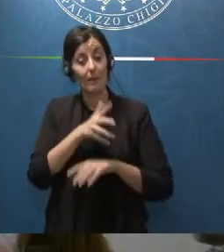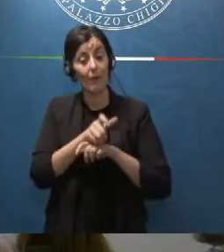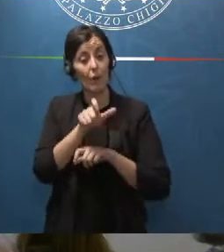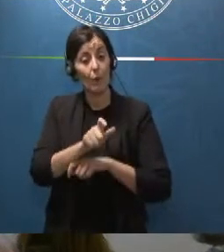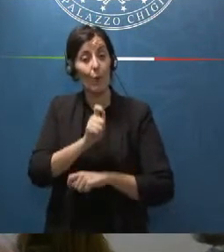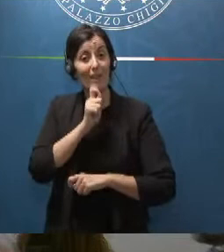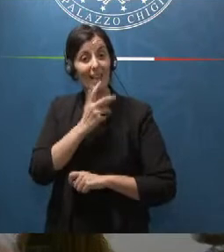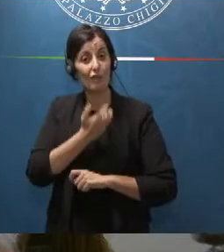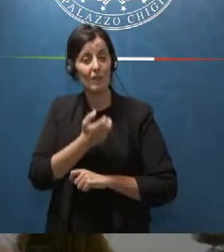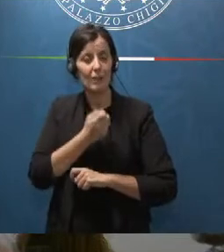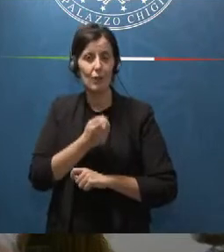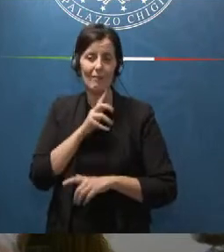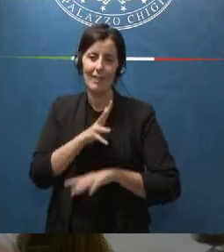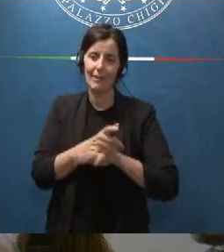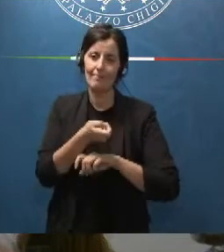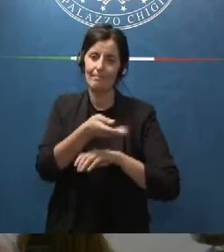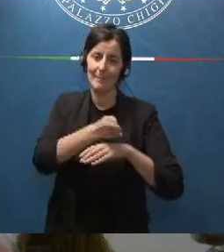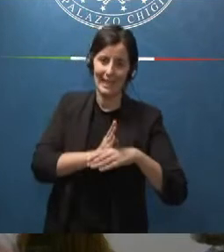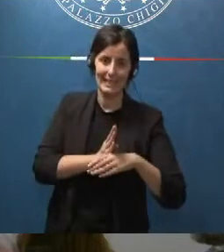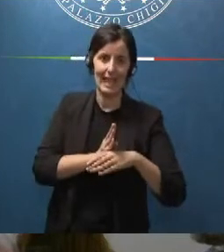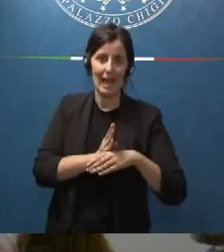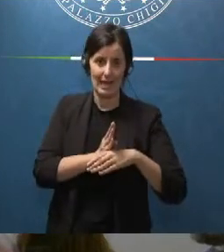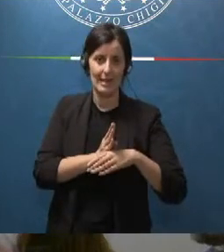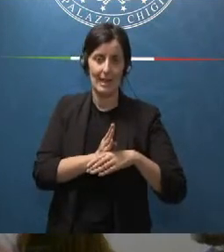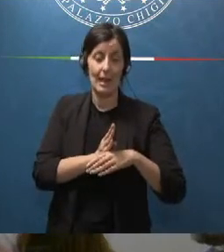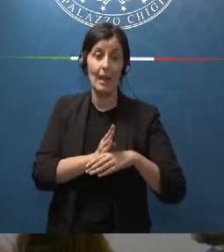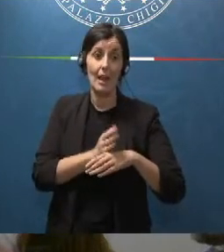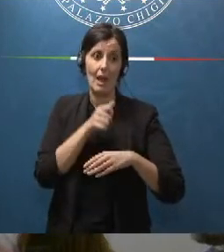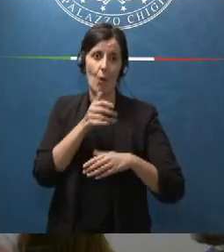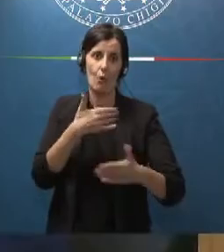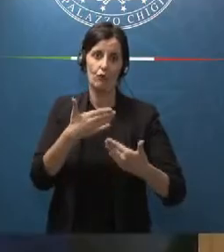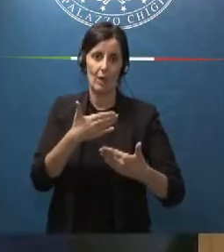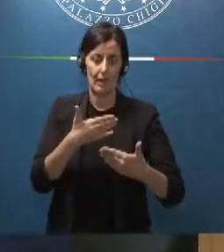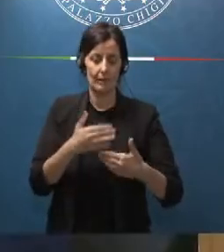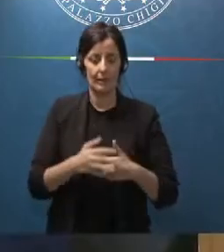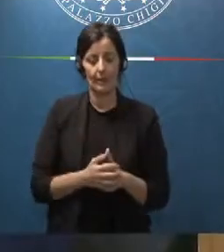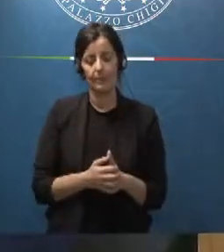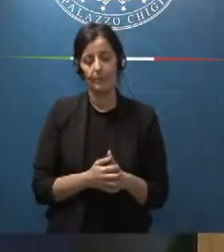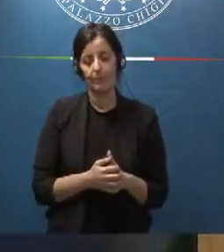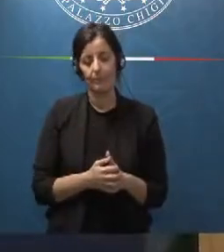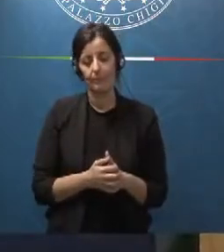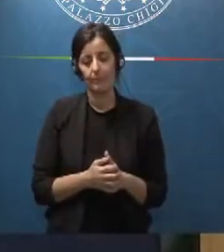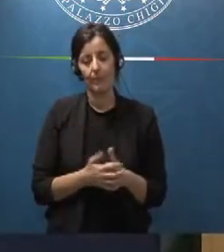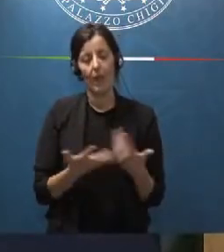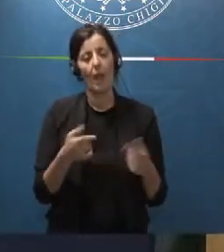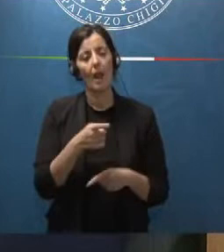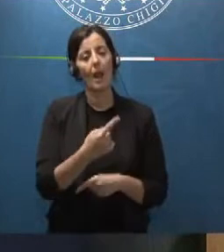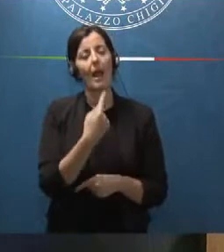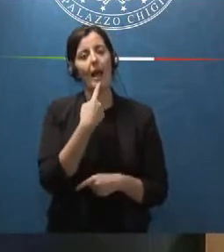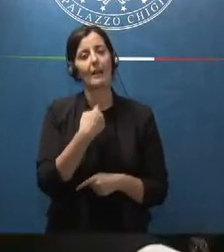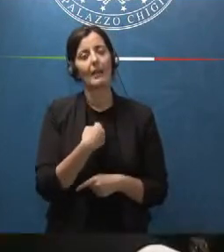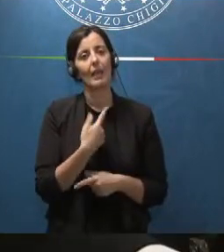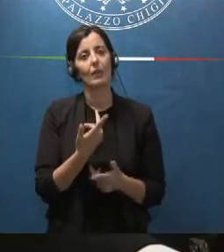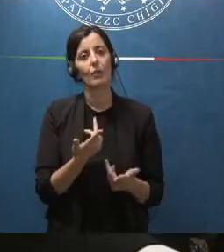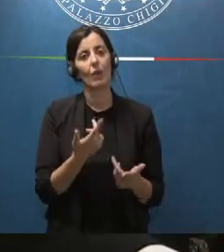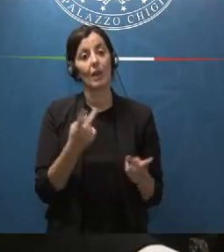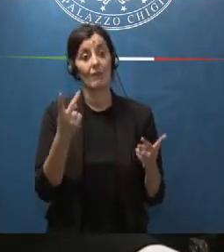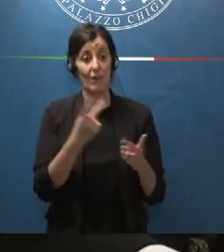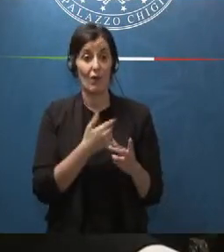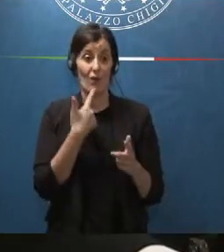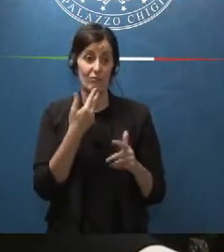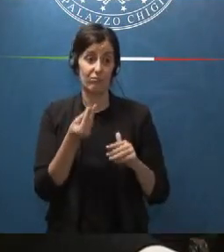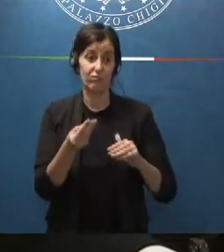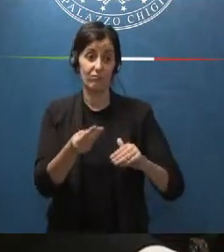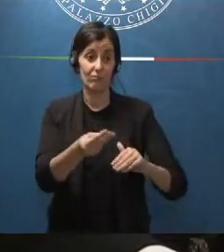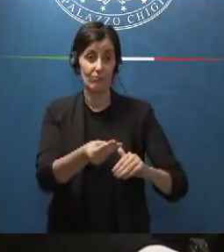è stato parziale ed urgenza diciamolo così e che lei ha detto ben altro vorremmo fare